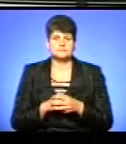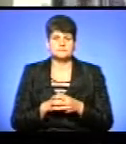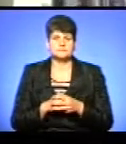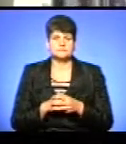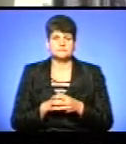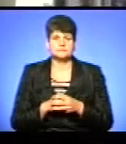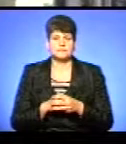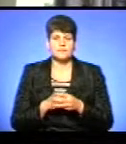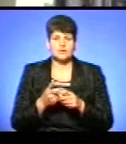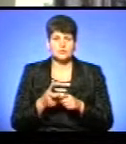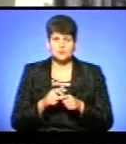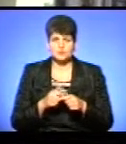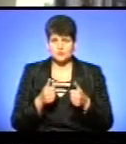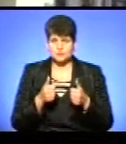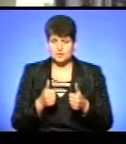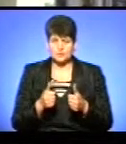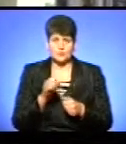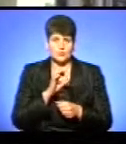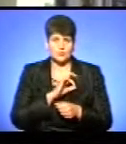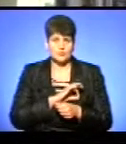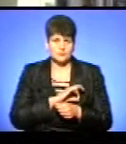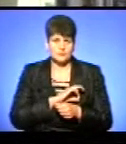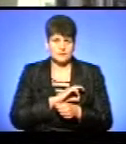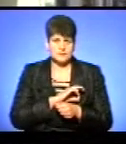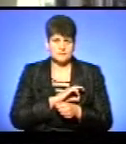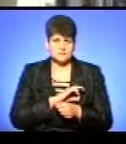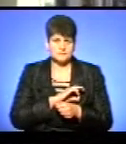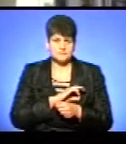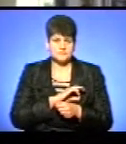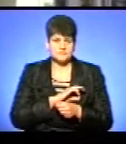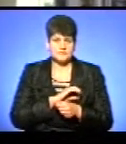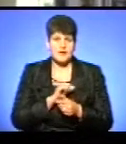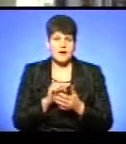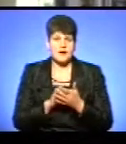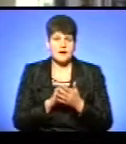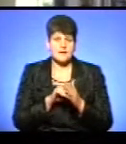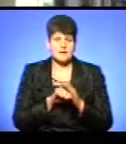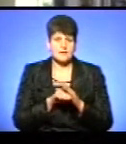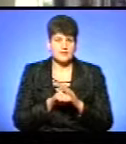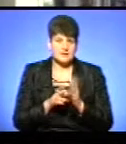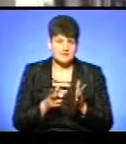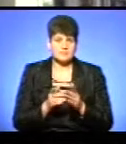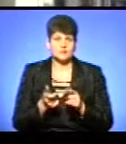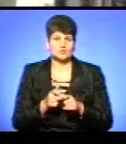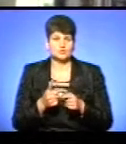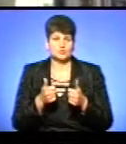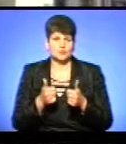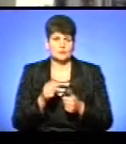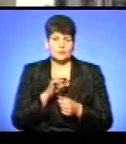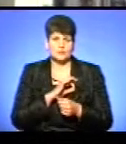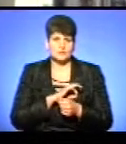Дуже добре користуватися архівами, дуже добре користуватися